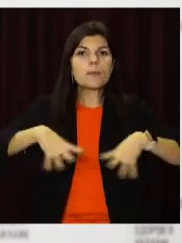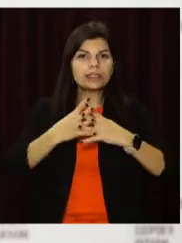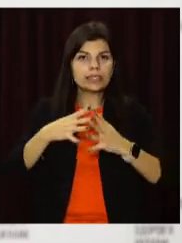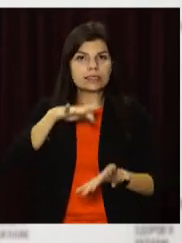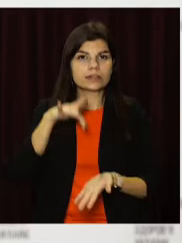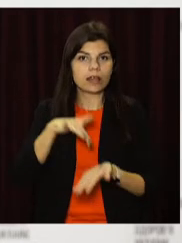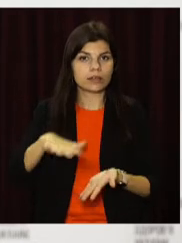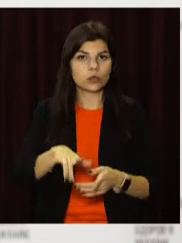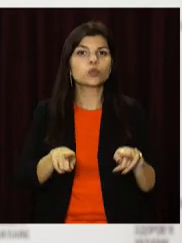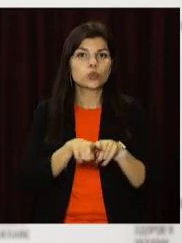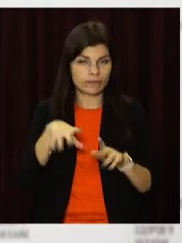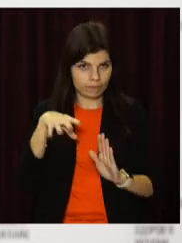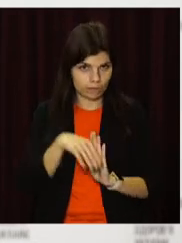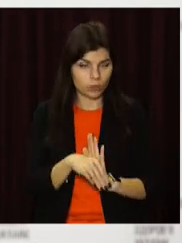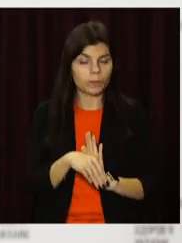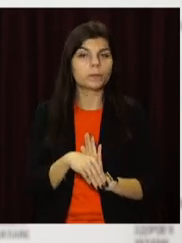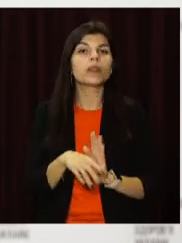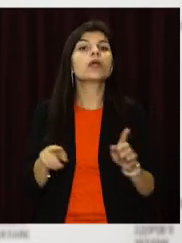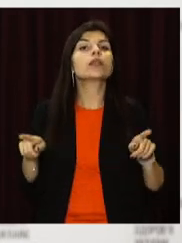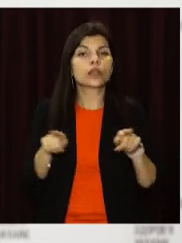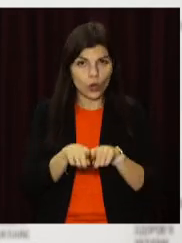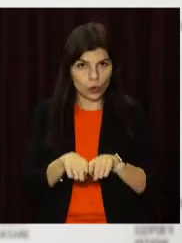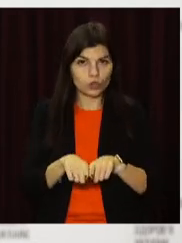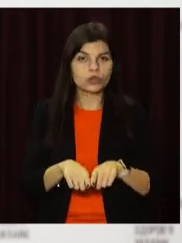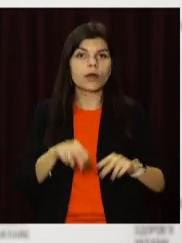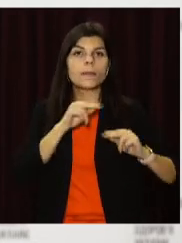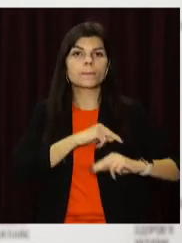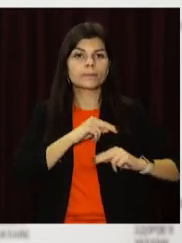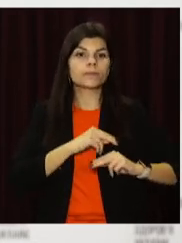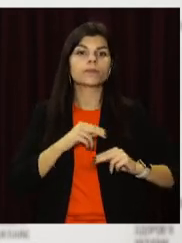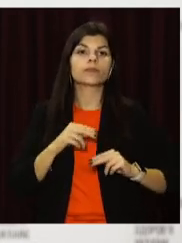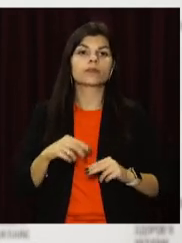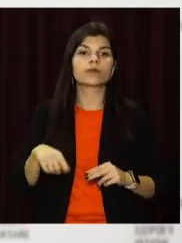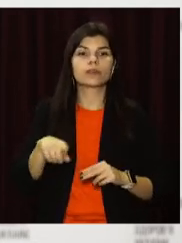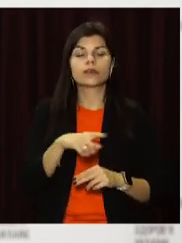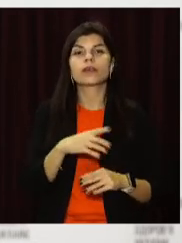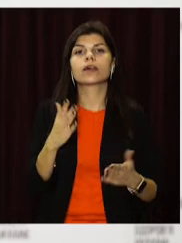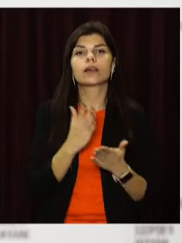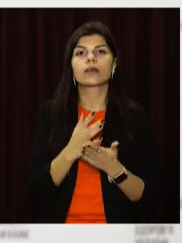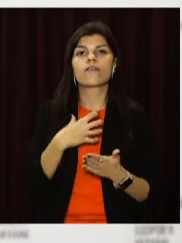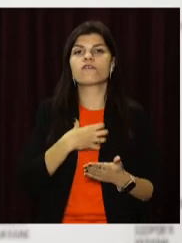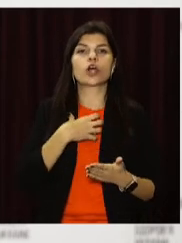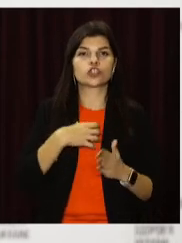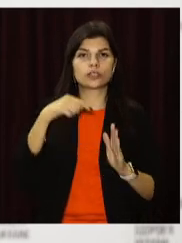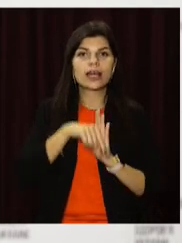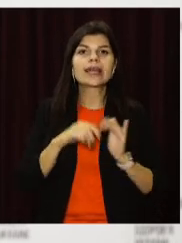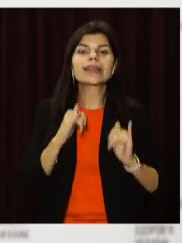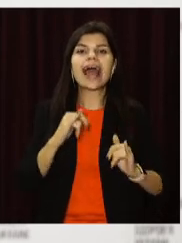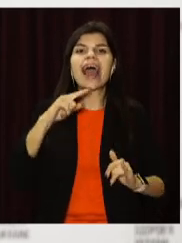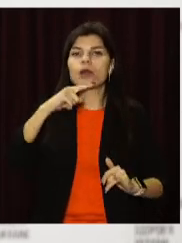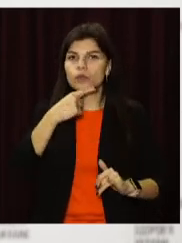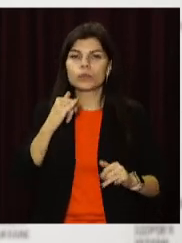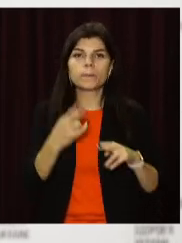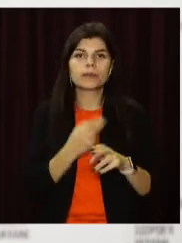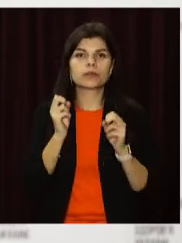закладів. Також працівників підприємств, що мають стратегічне значення для економіки та